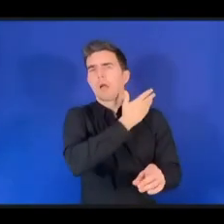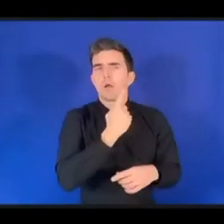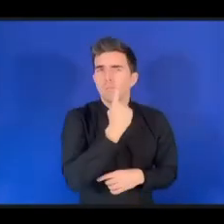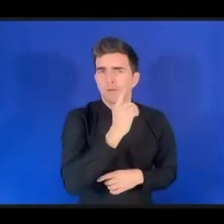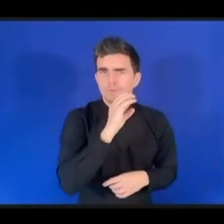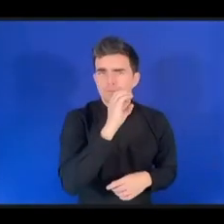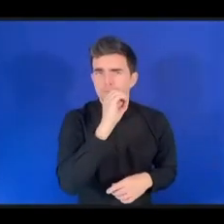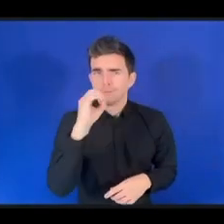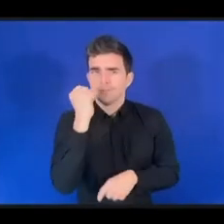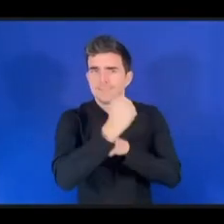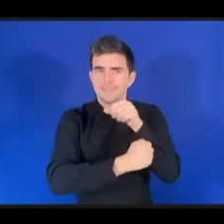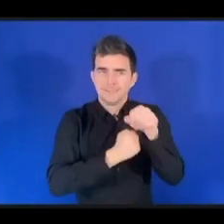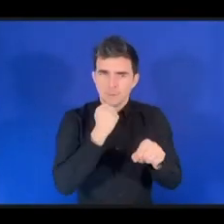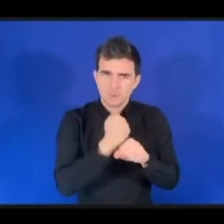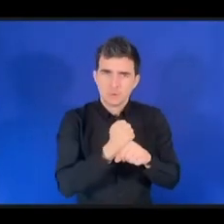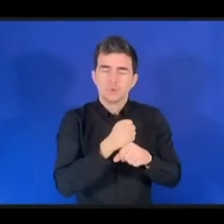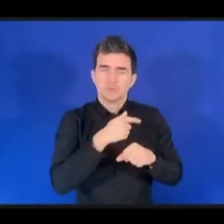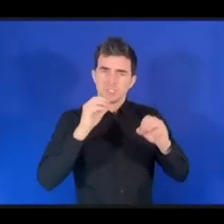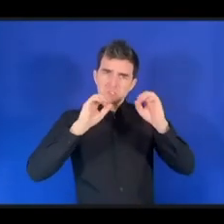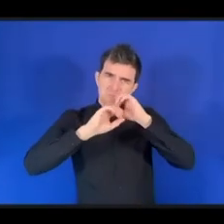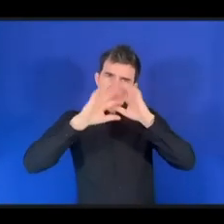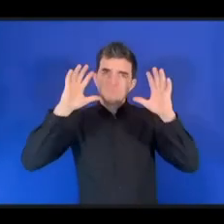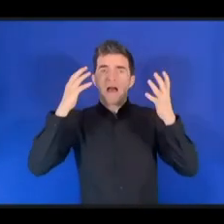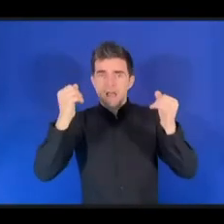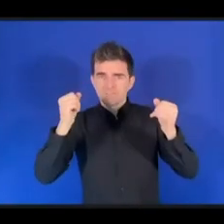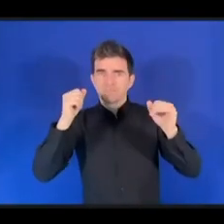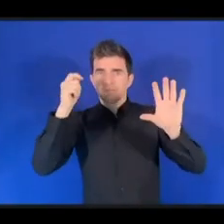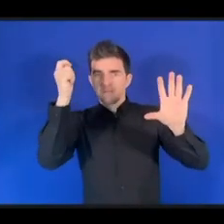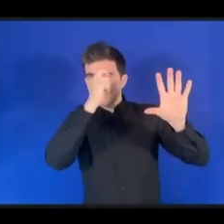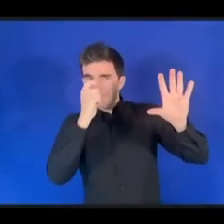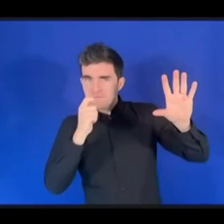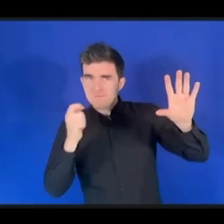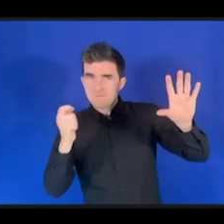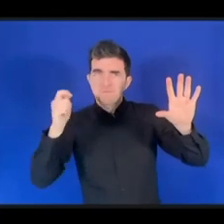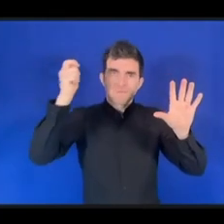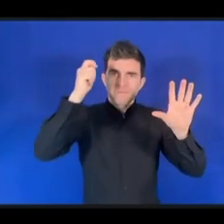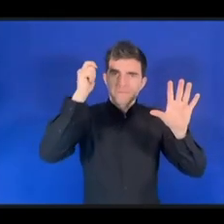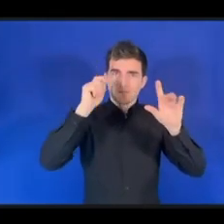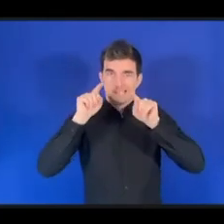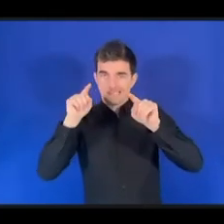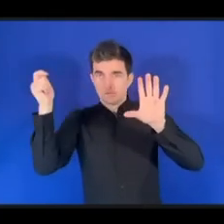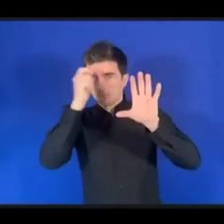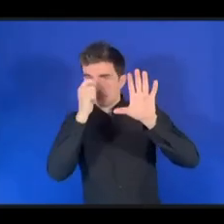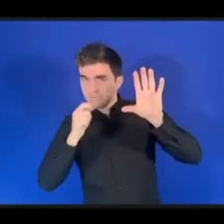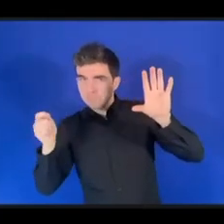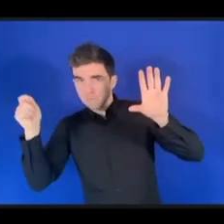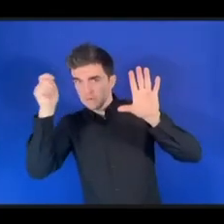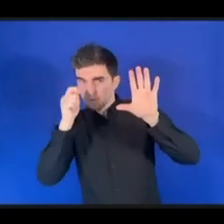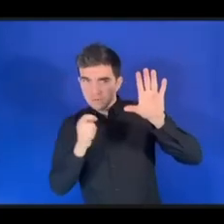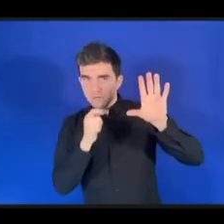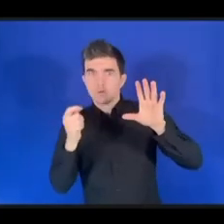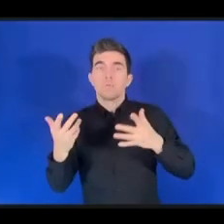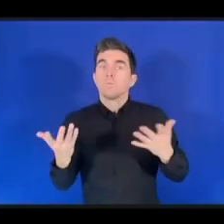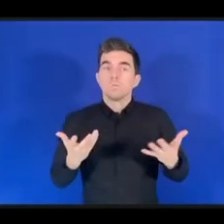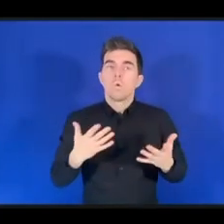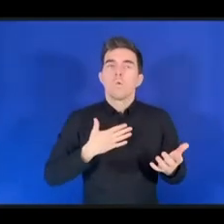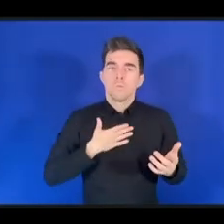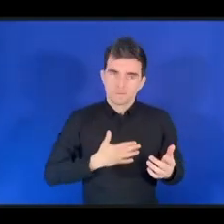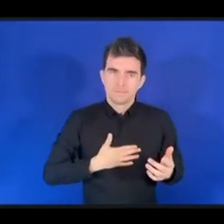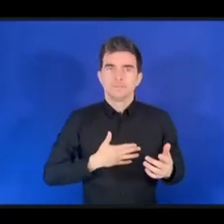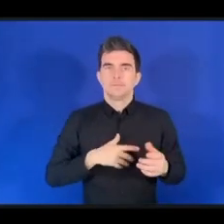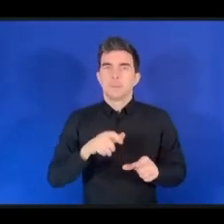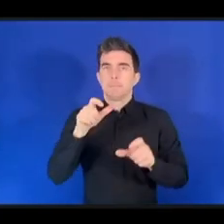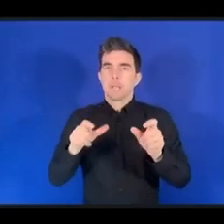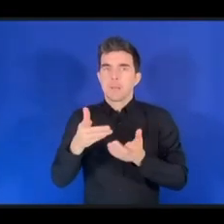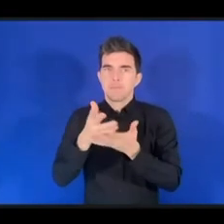Мы тысячу лет назад видели, какие картины и какие предметы искусства производят